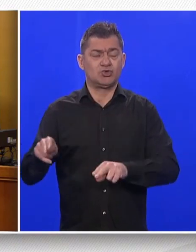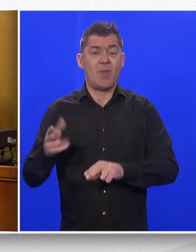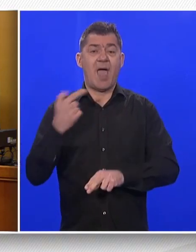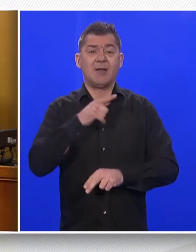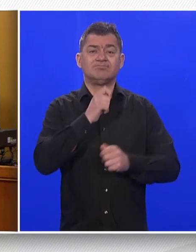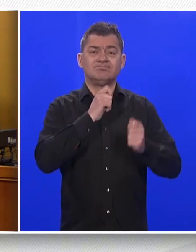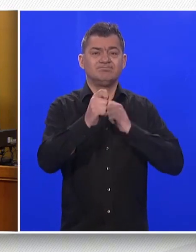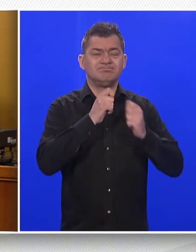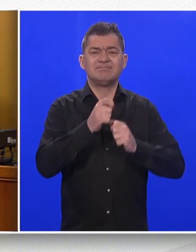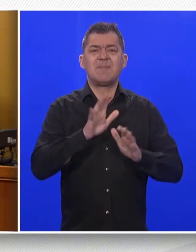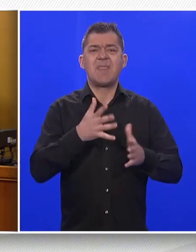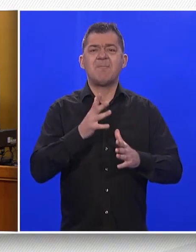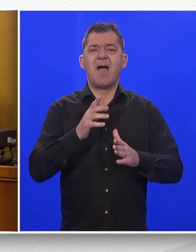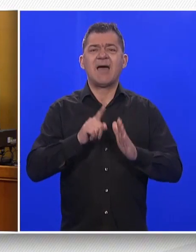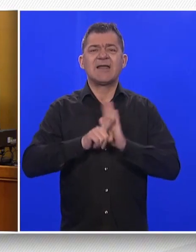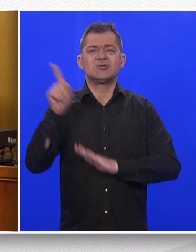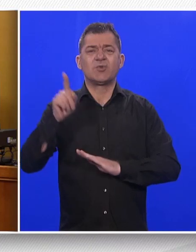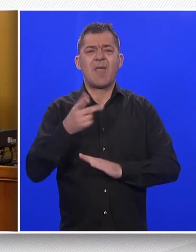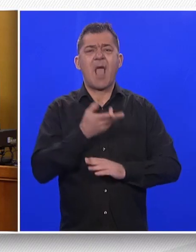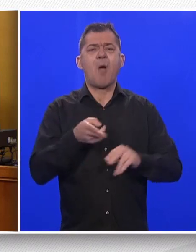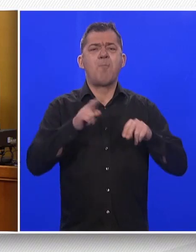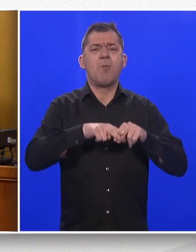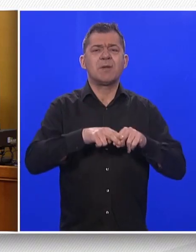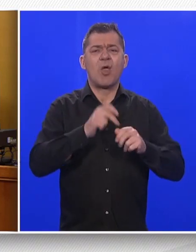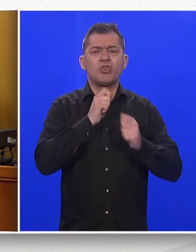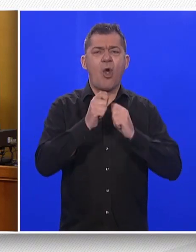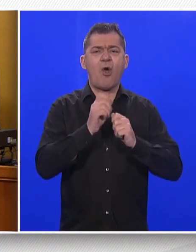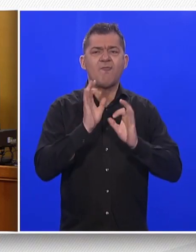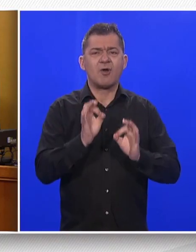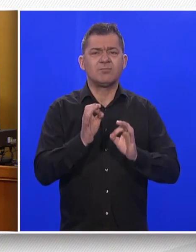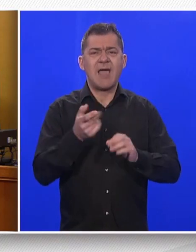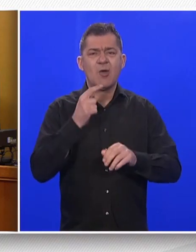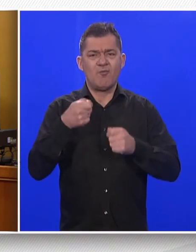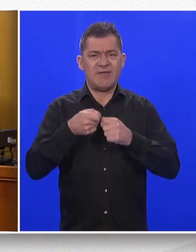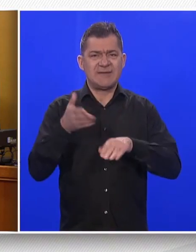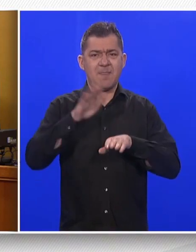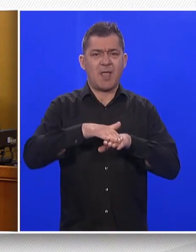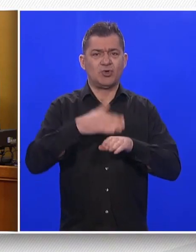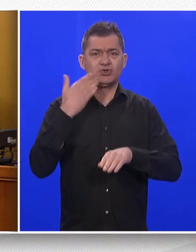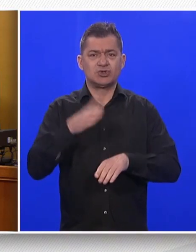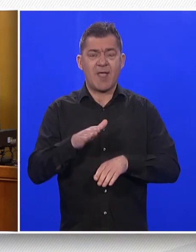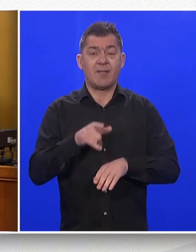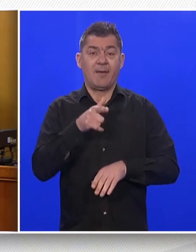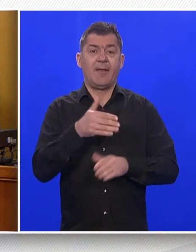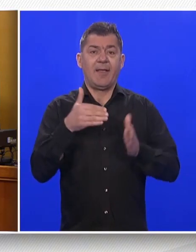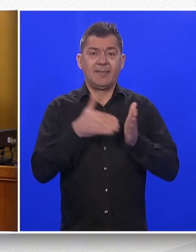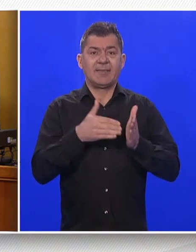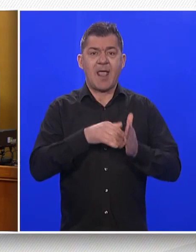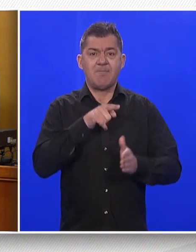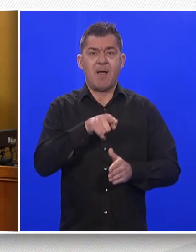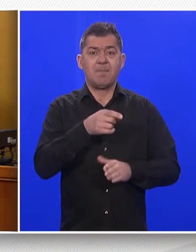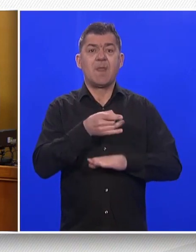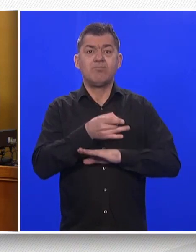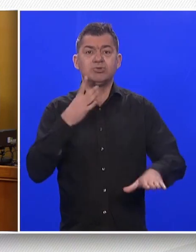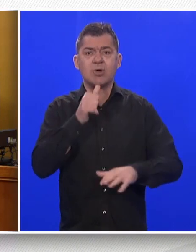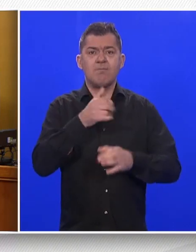i ne daje onake rezultate kako bi trebala davati. Znamo da bi trebala teoretski biti brža i